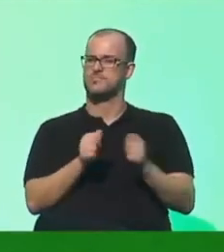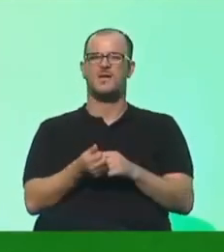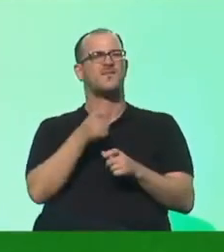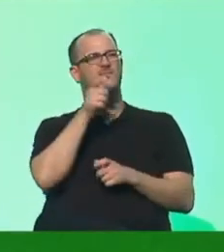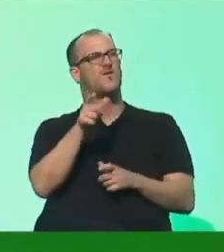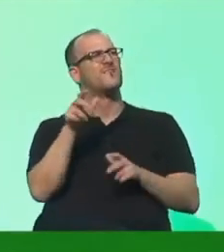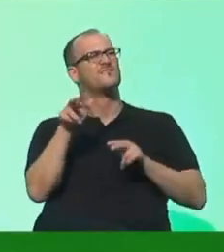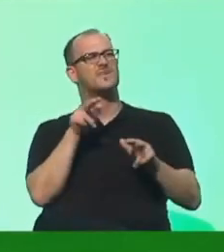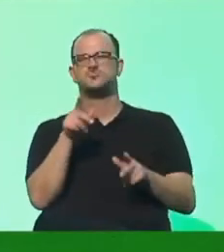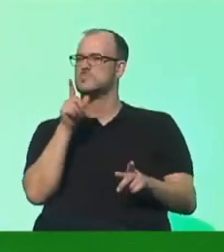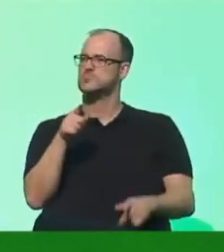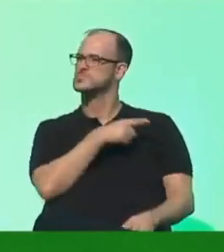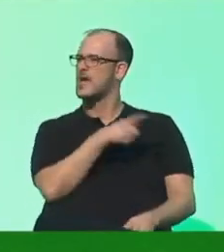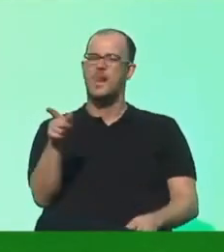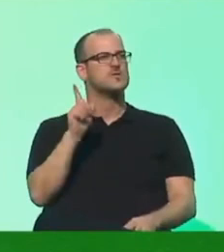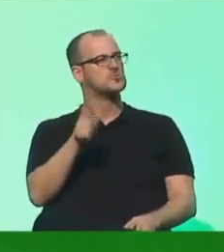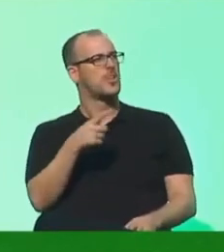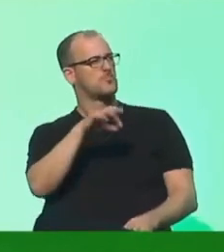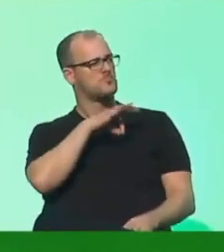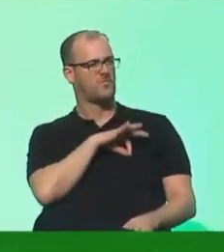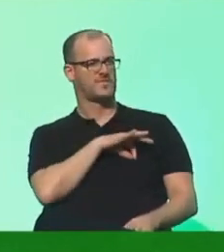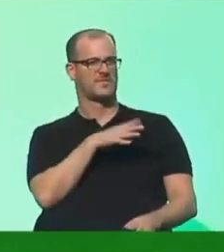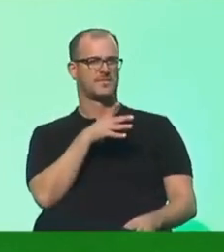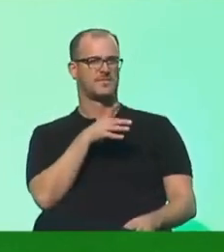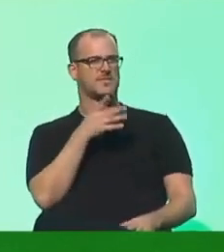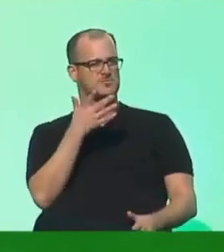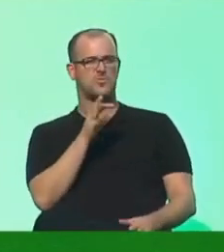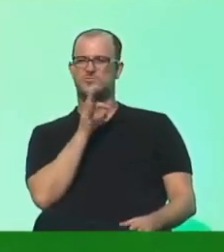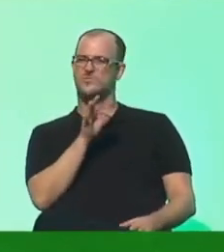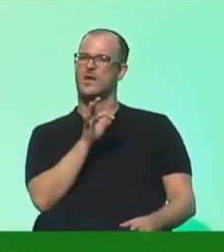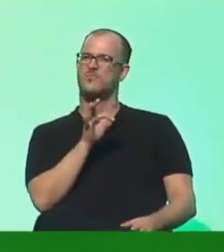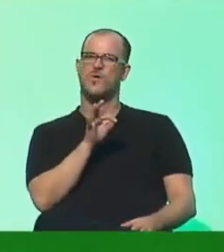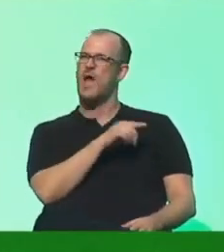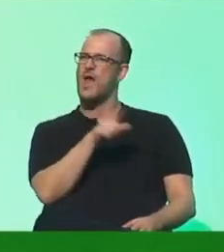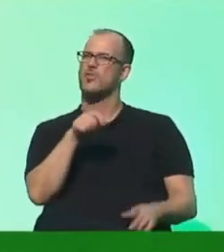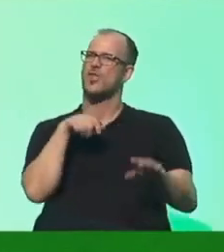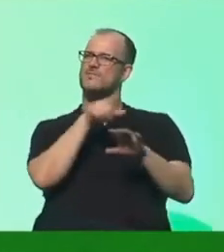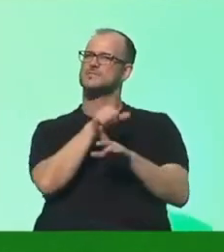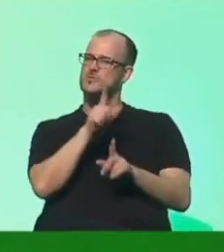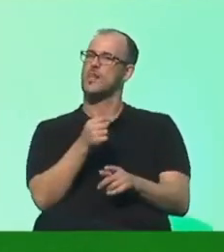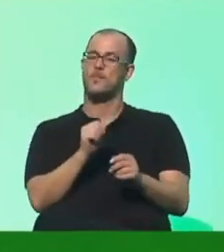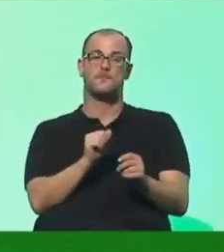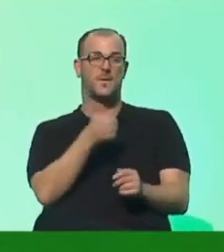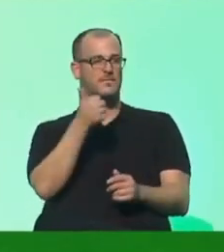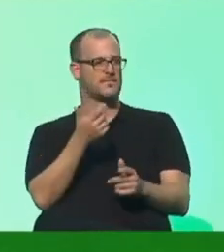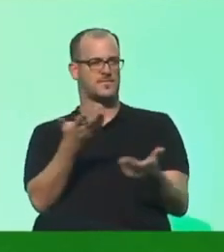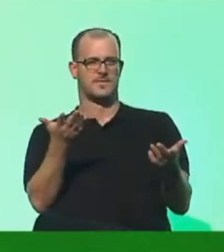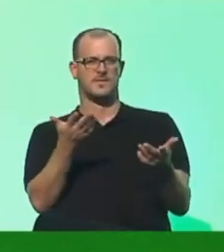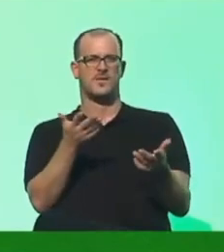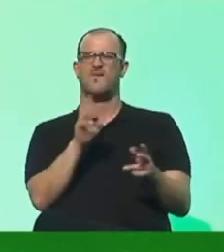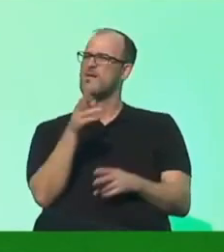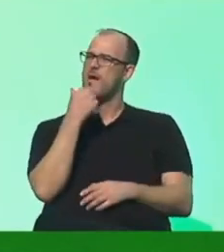sollen bei uns alle profitieren. Es soll ein Wunder für alle in Nordrhein-Westfalen werden. Und das sage ich auch an die, die vielleicht alt und